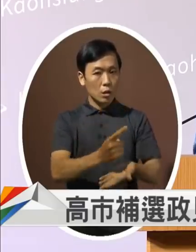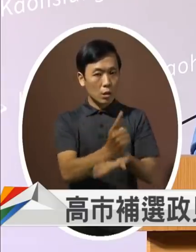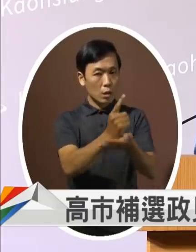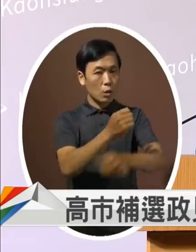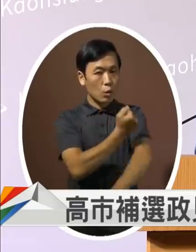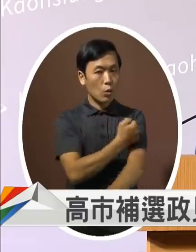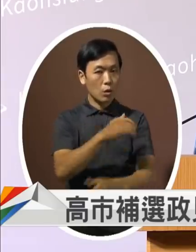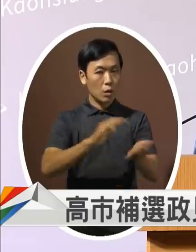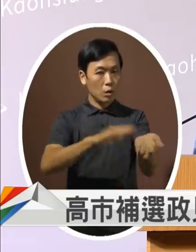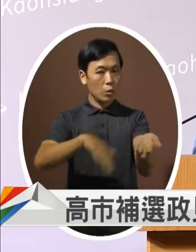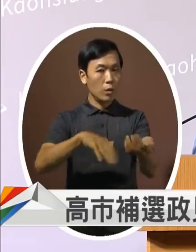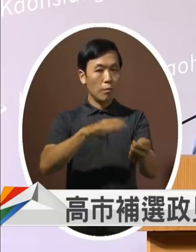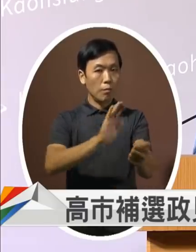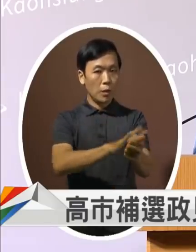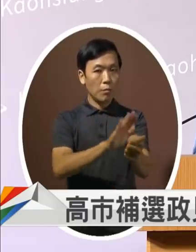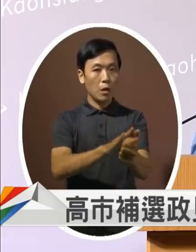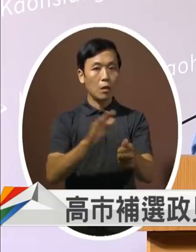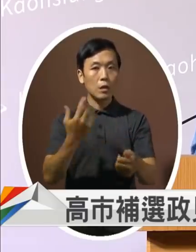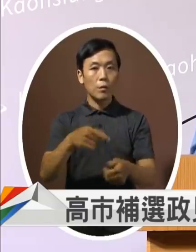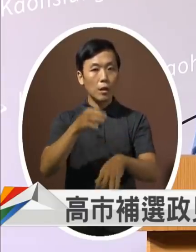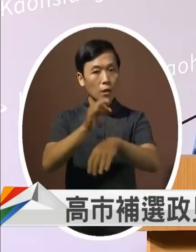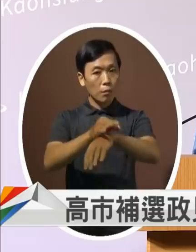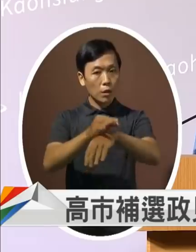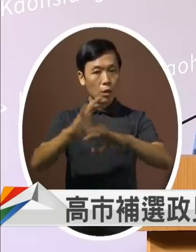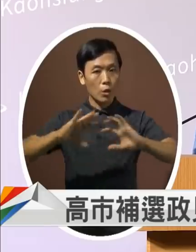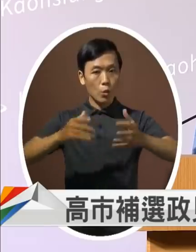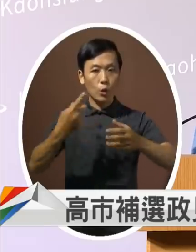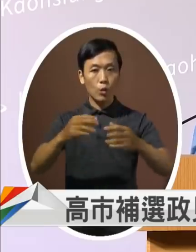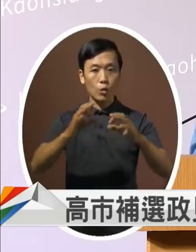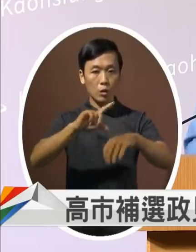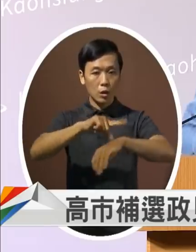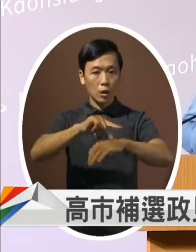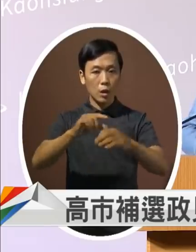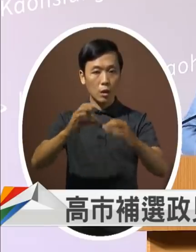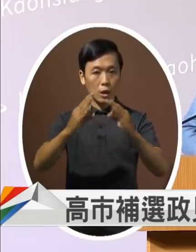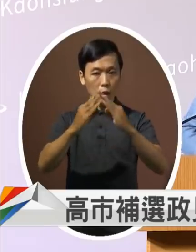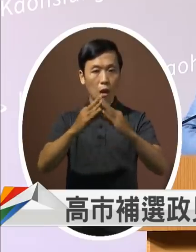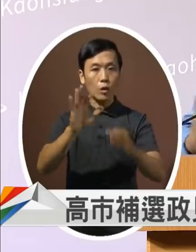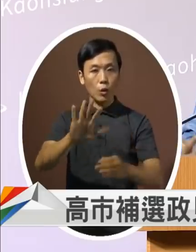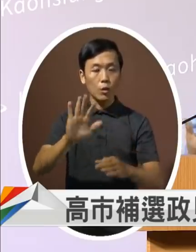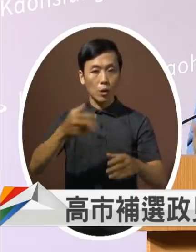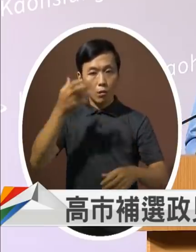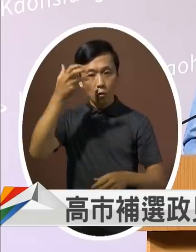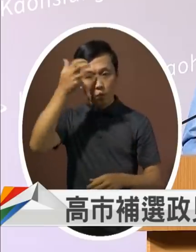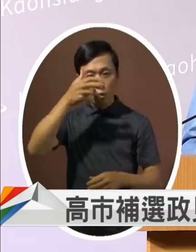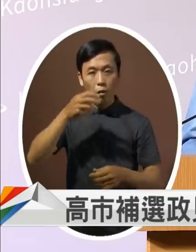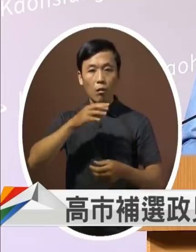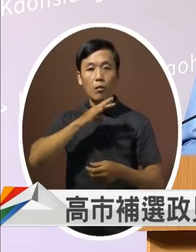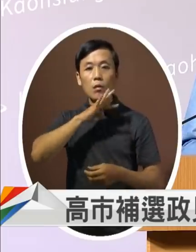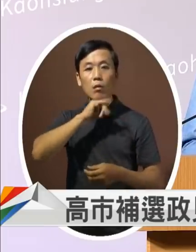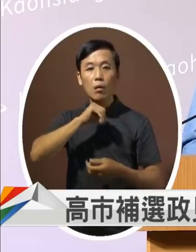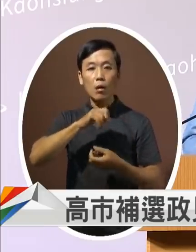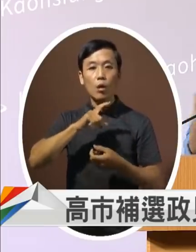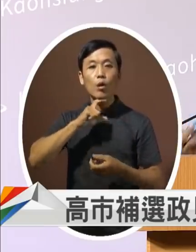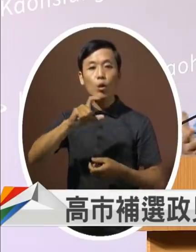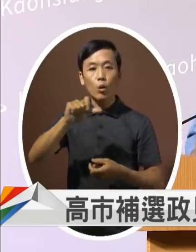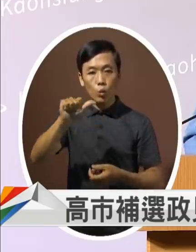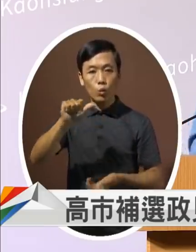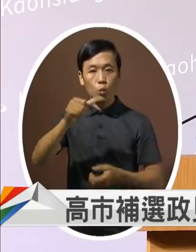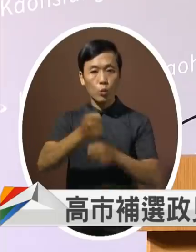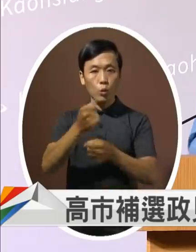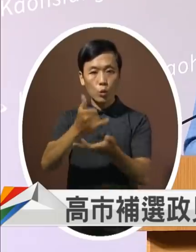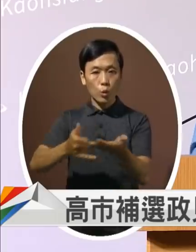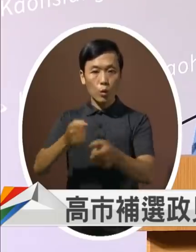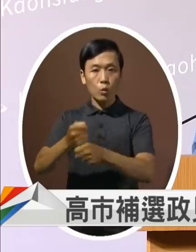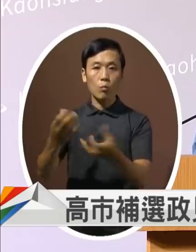但是我们如果上次看到瑞士有叫瑞士所谓的时间银行现在年纪大的65岁退休他也许没有工作